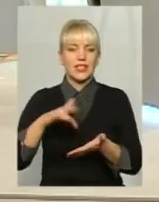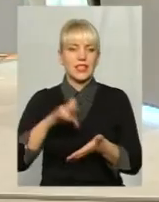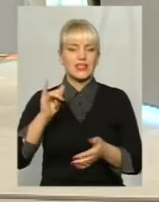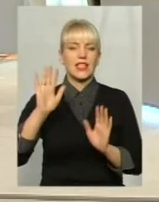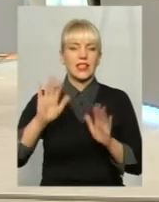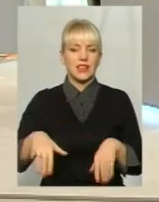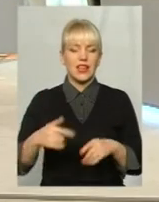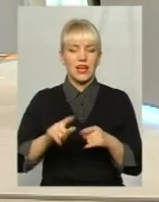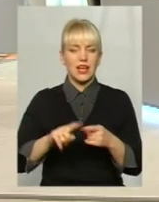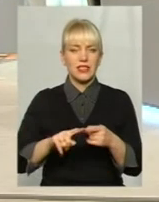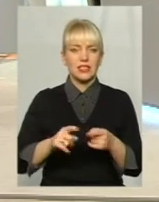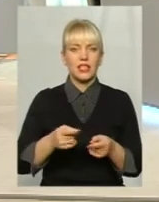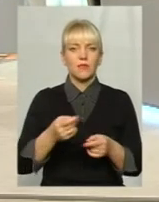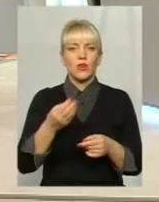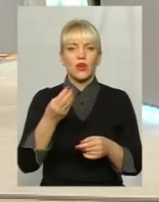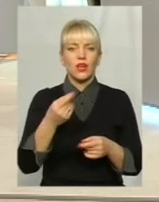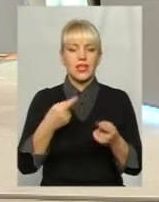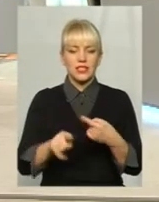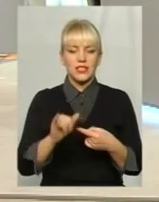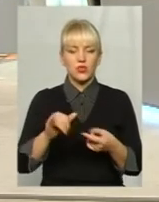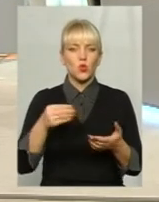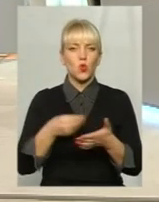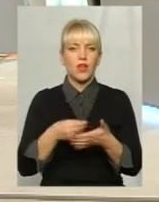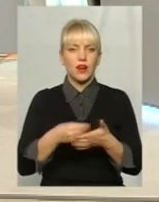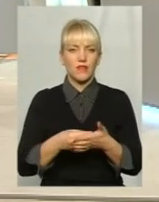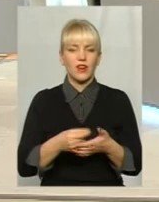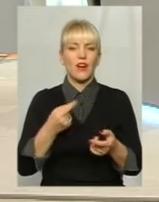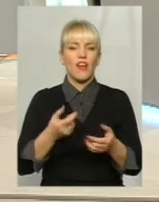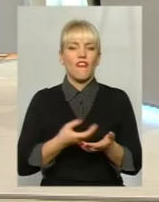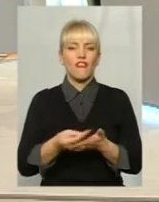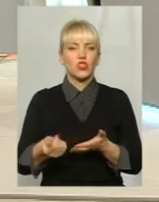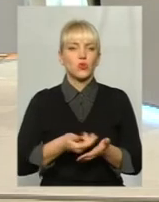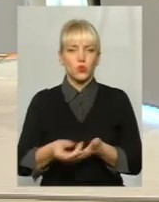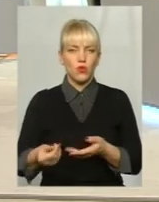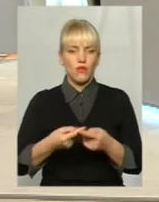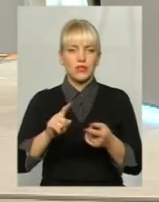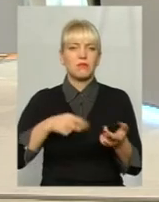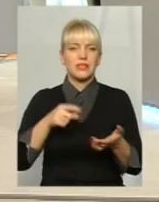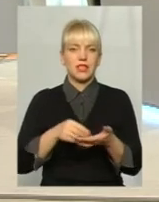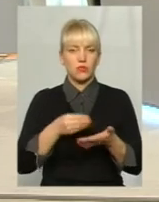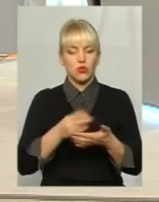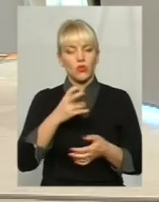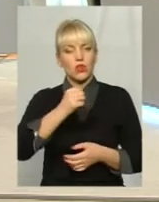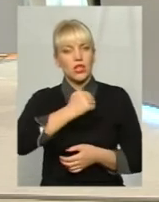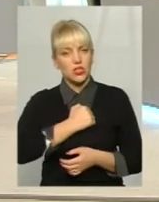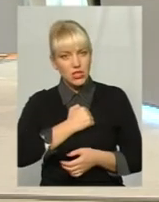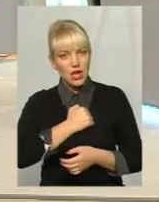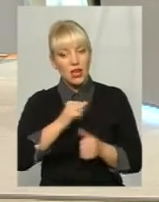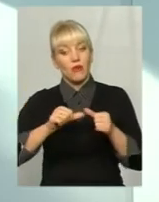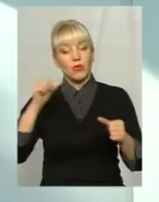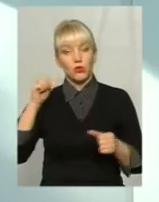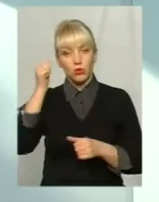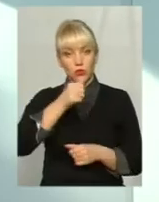вишкодують міських бюджетів. Але, на жаль, і минулому році, і в цьому році уряд